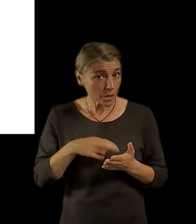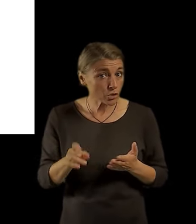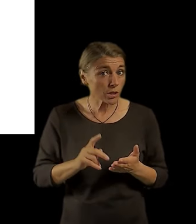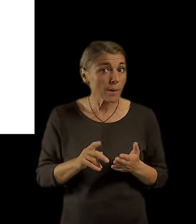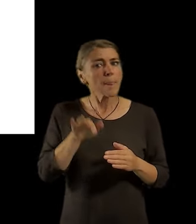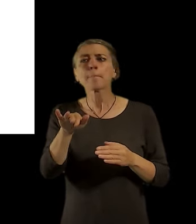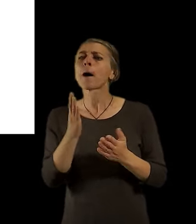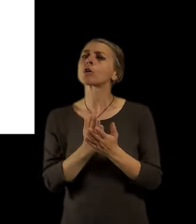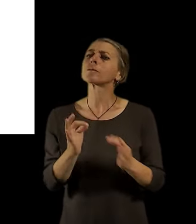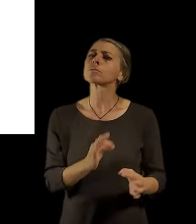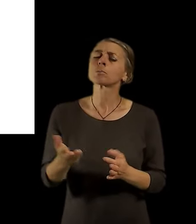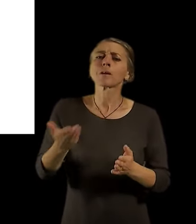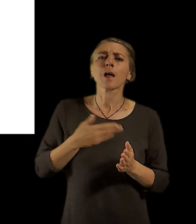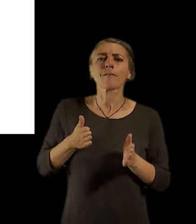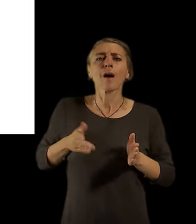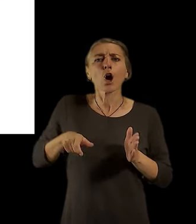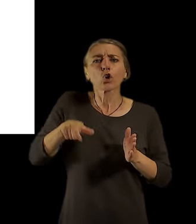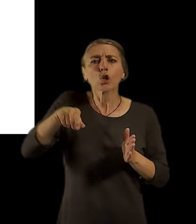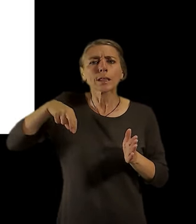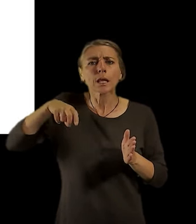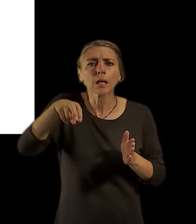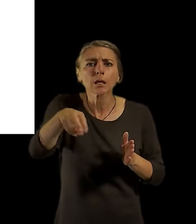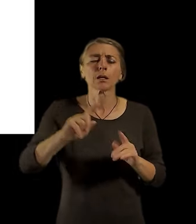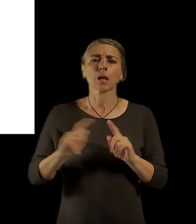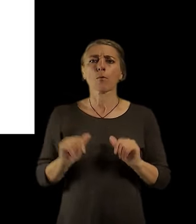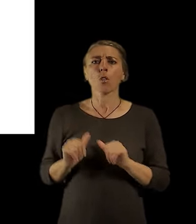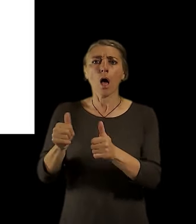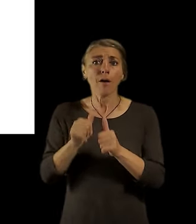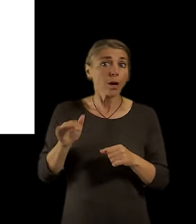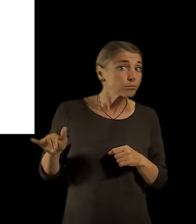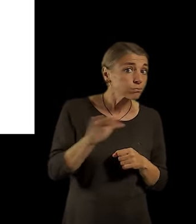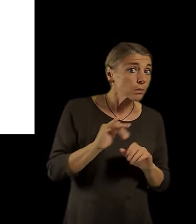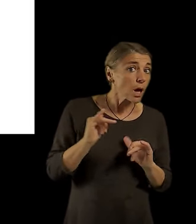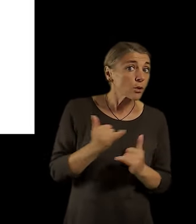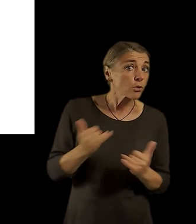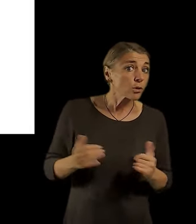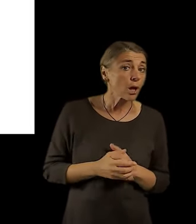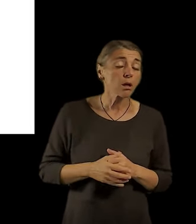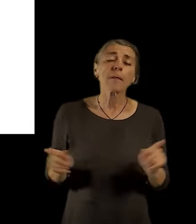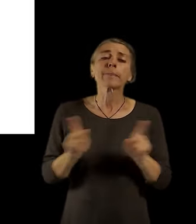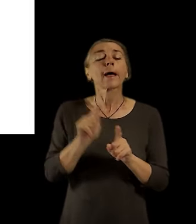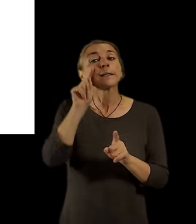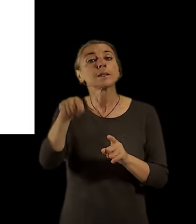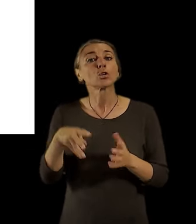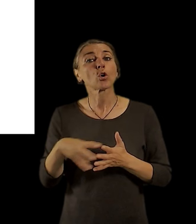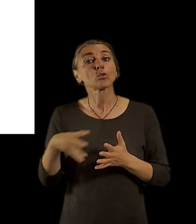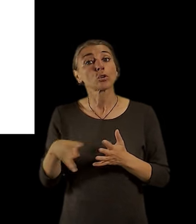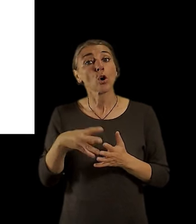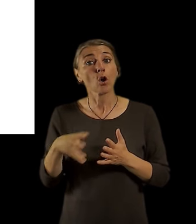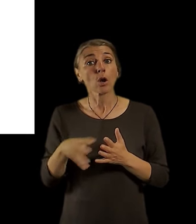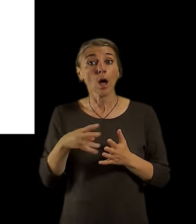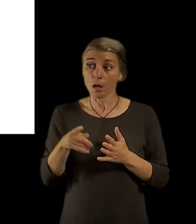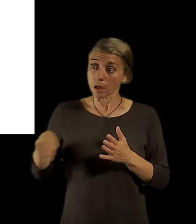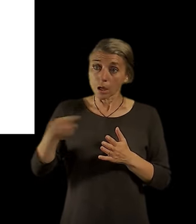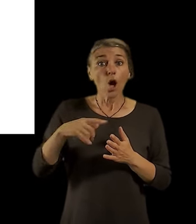právě ty lávky, nějaká další napojení. Díváme se, kolik lidí z dané městské části nebo daného území právě v téhle dostupnosti